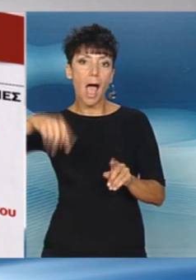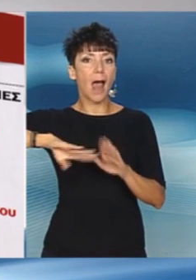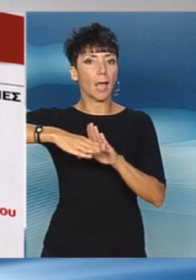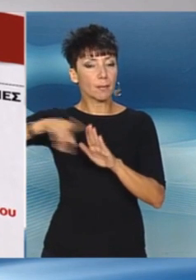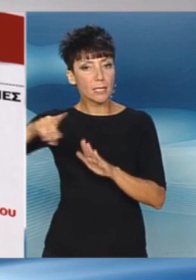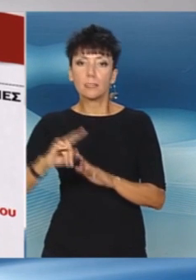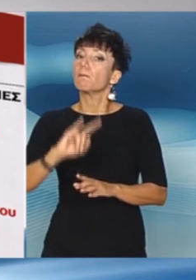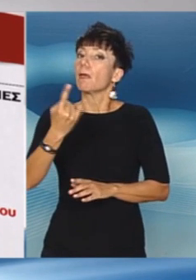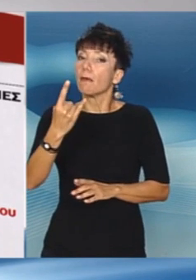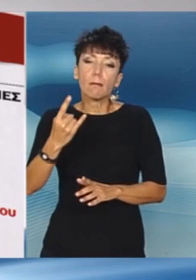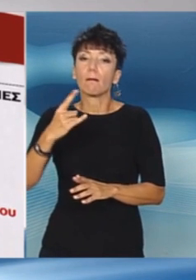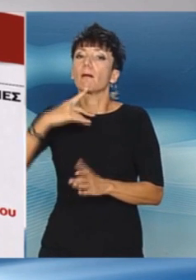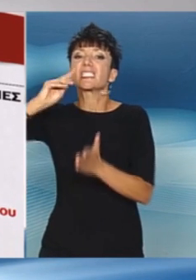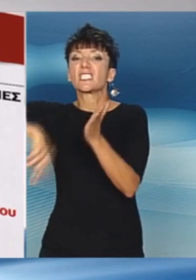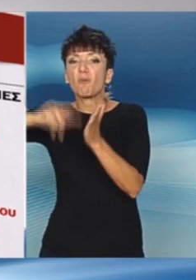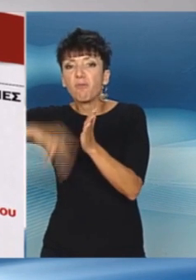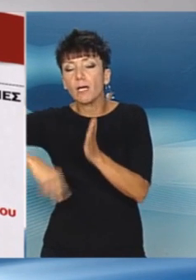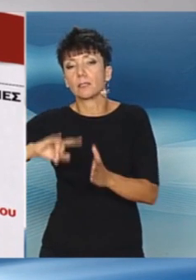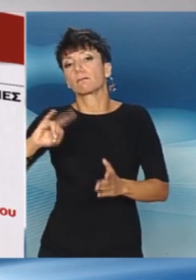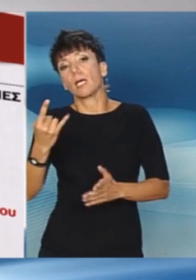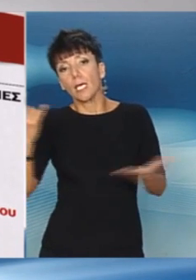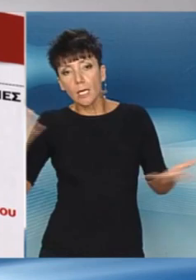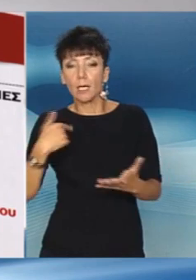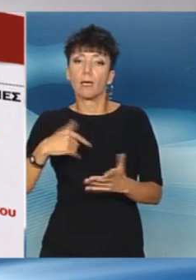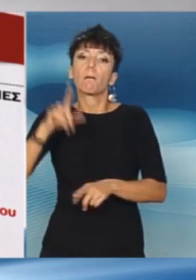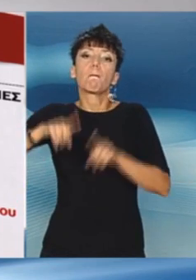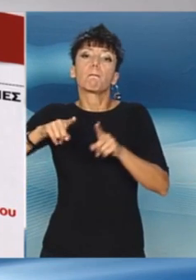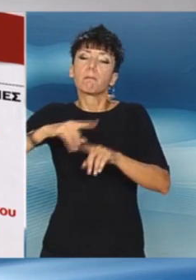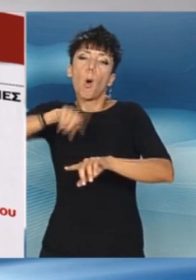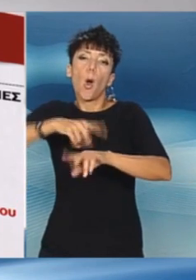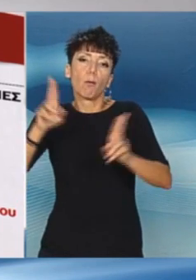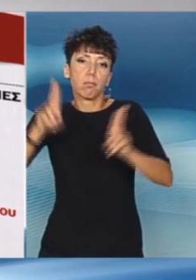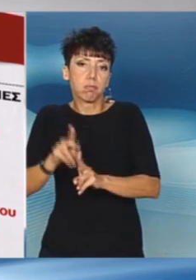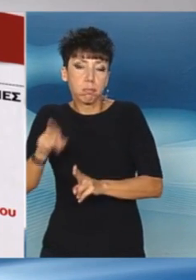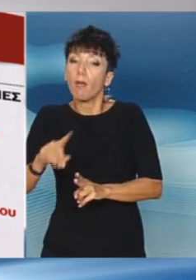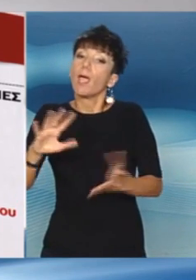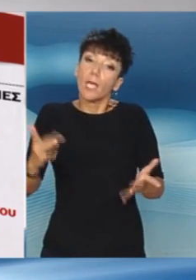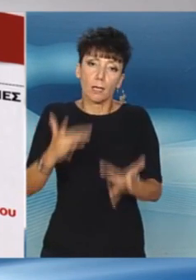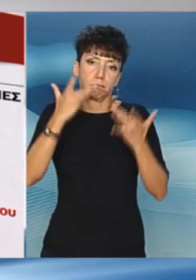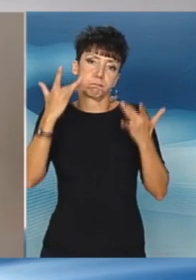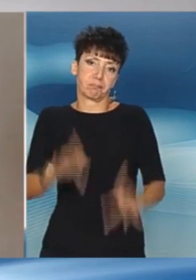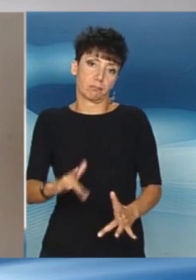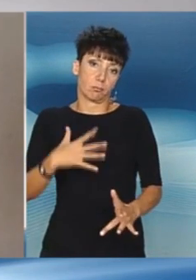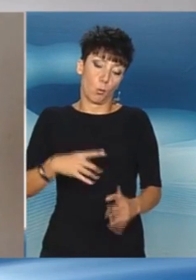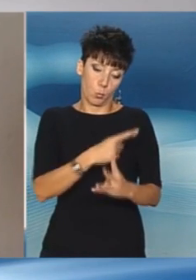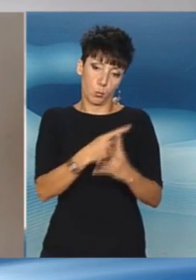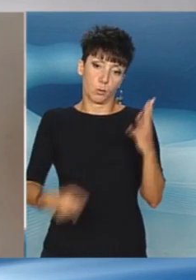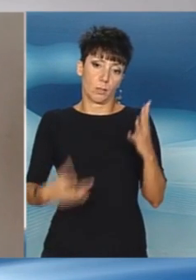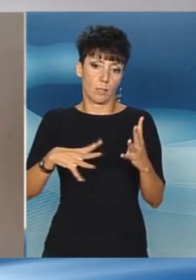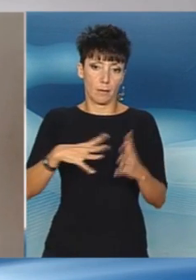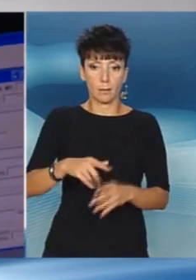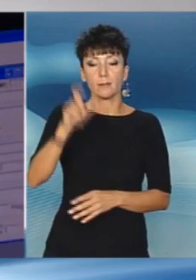απασχοληθεί σε θέση ορισμένου χρόνου ή να εργαστεί με καθεστώς μερικής απασχόλησης ή να επιλέξει το δρόμο της εθελουσίας εξόδου. Το